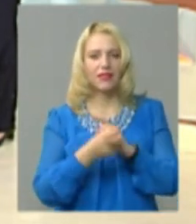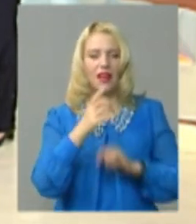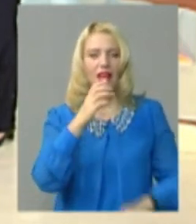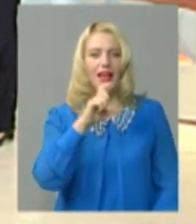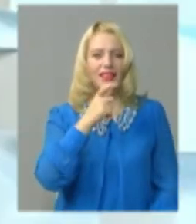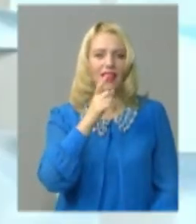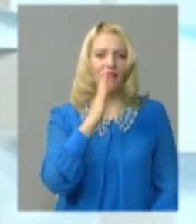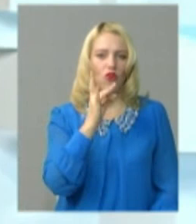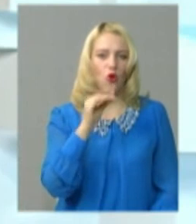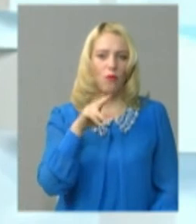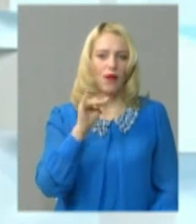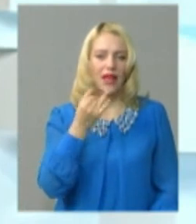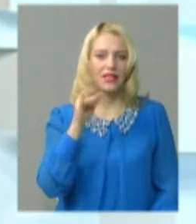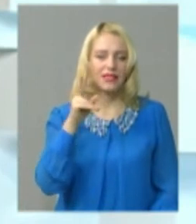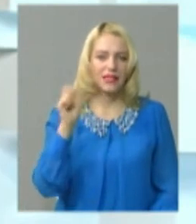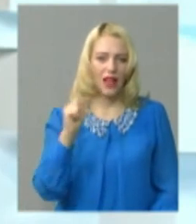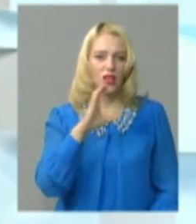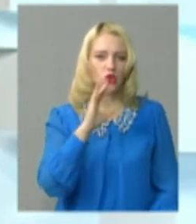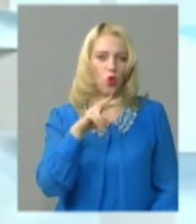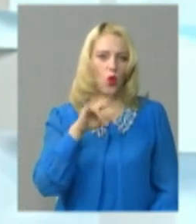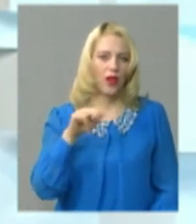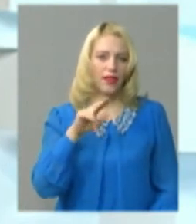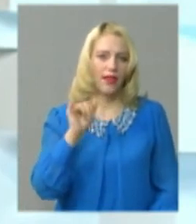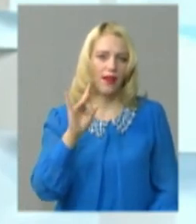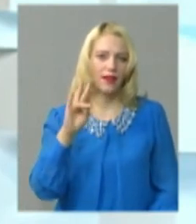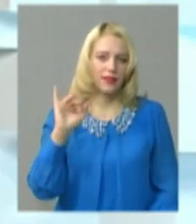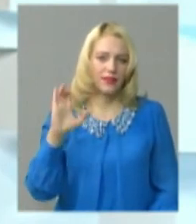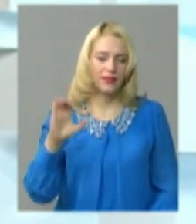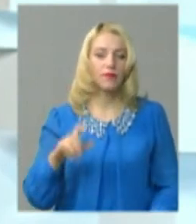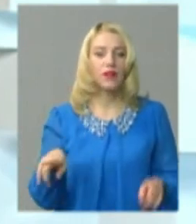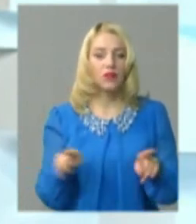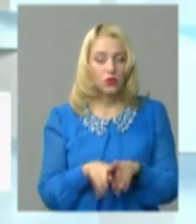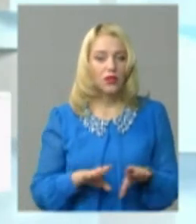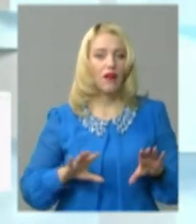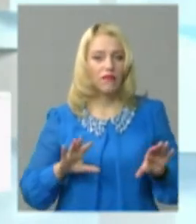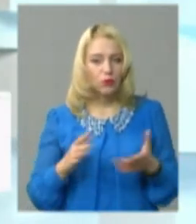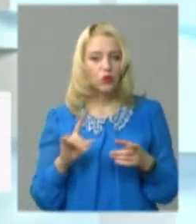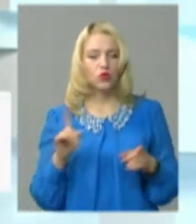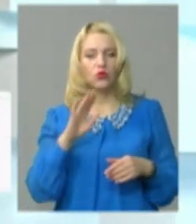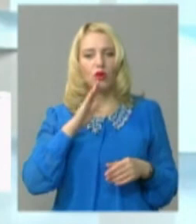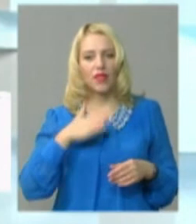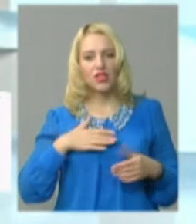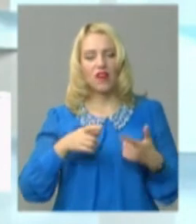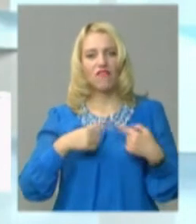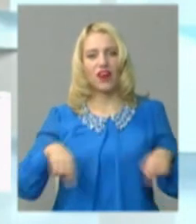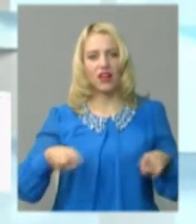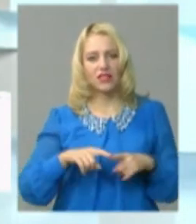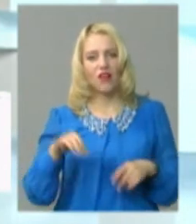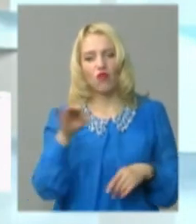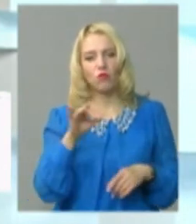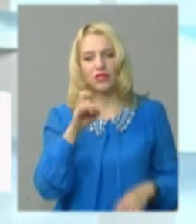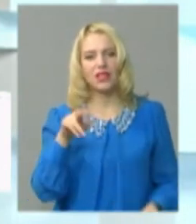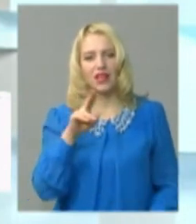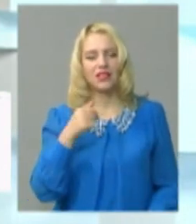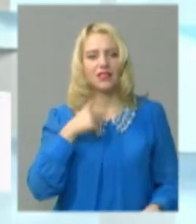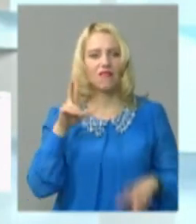так відбулося в нинішній час, що наша фракція в обласній раді, я рахую, що